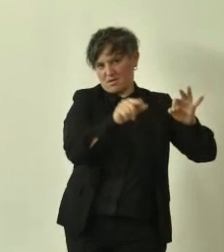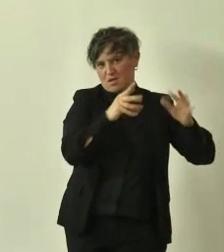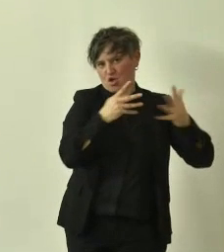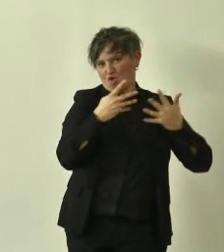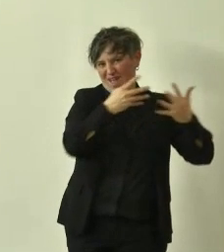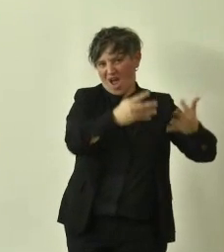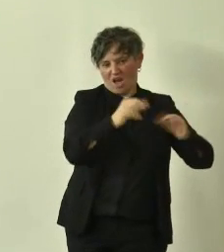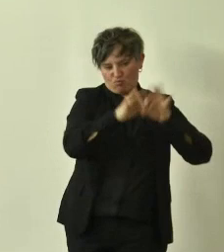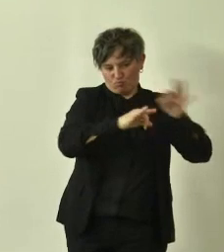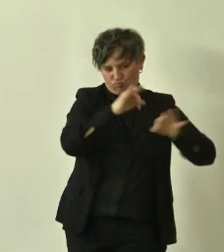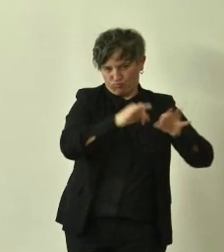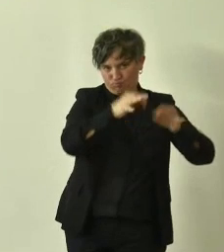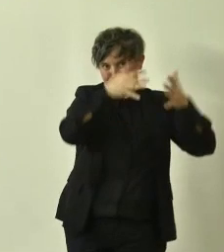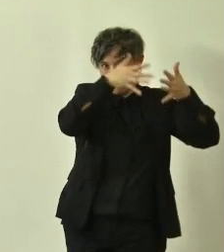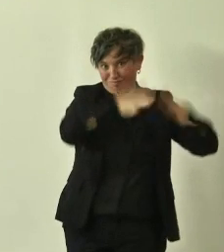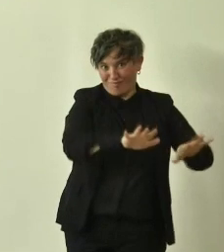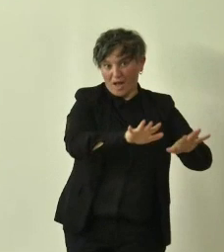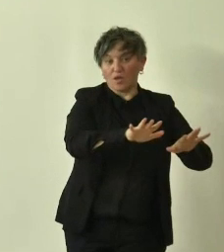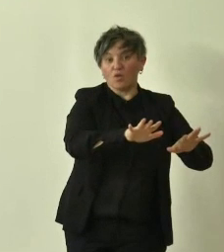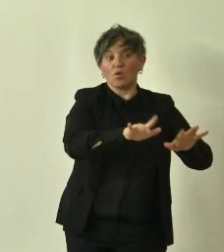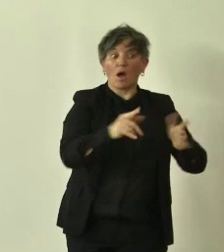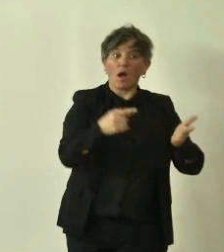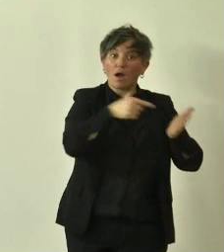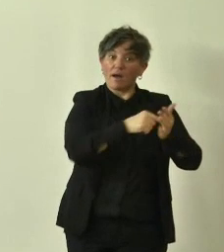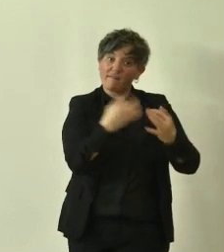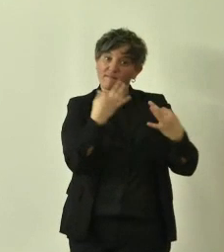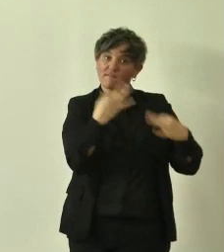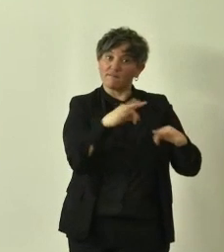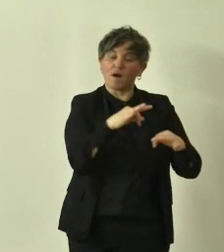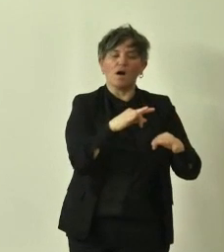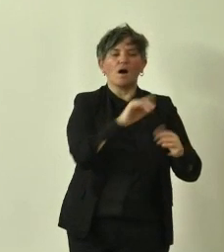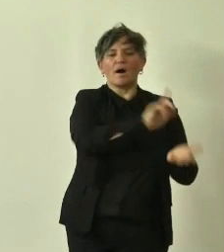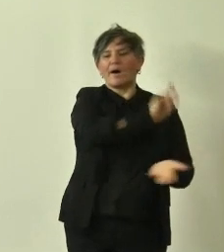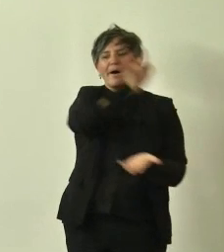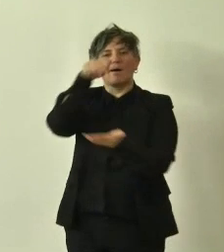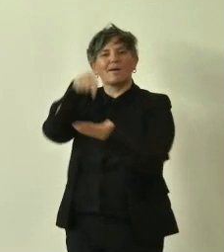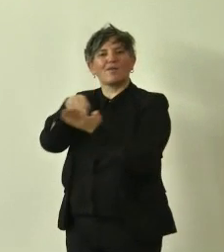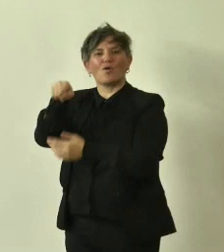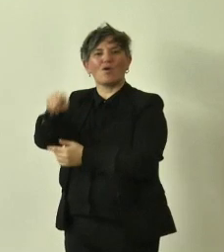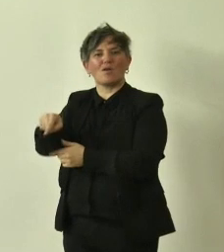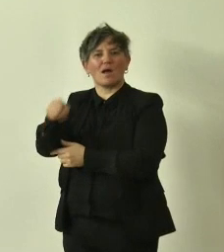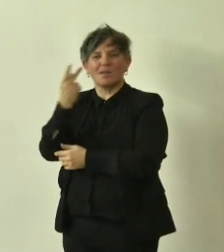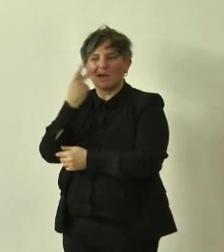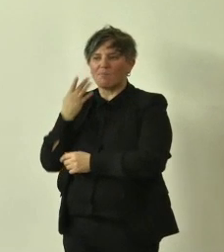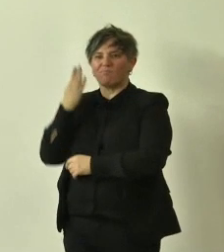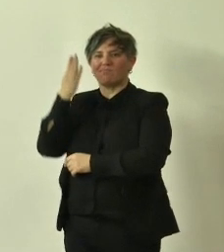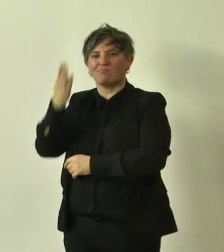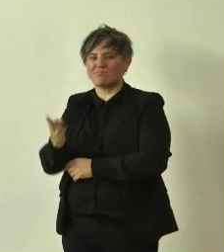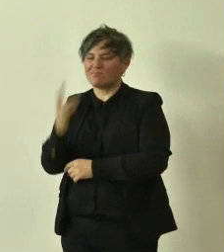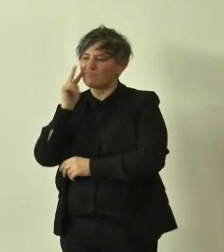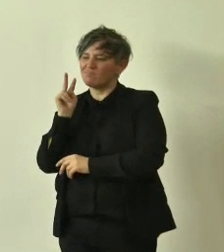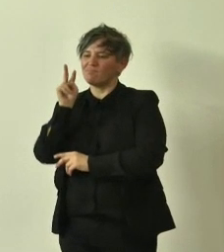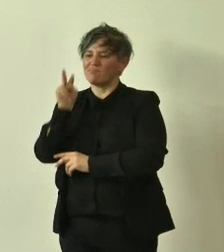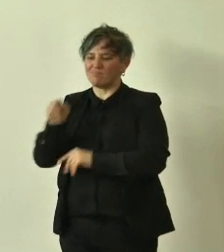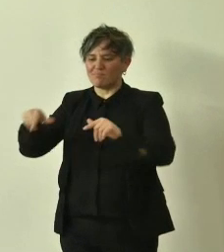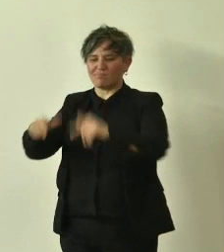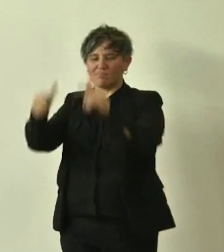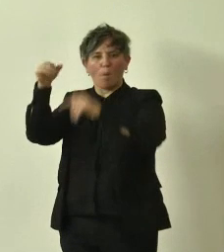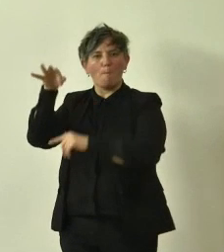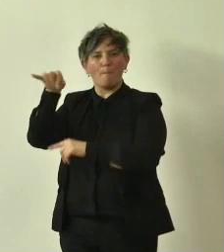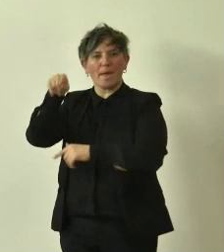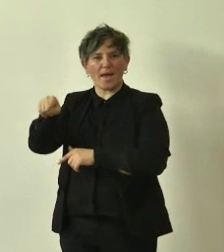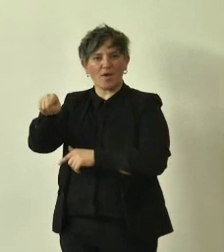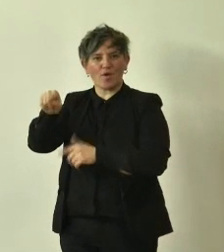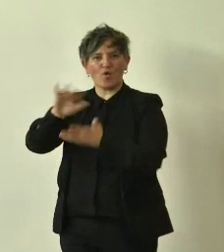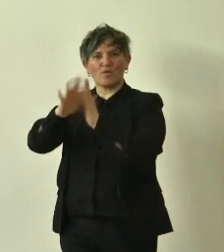si è ripresa è stata rimessa là dove vegetava prima quindi oggi si può andare a vedere questa pianta che si è